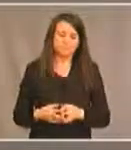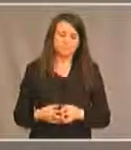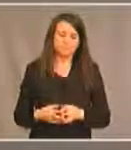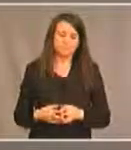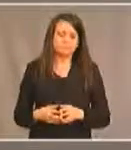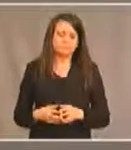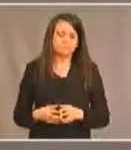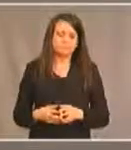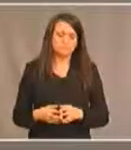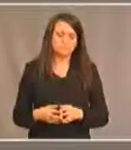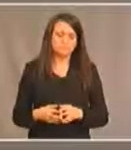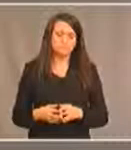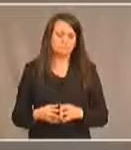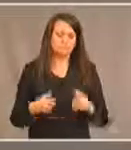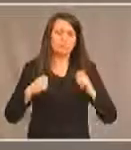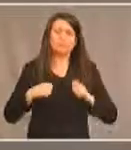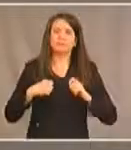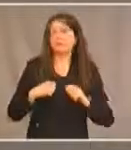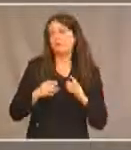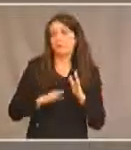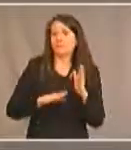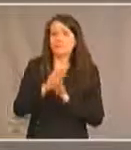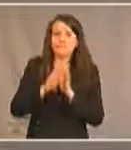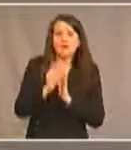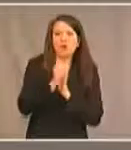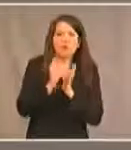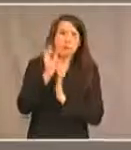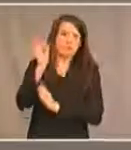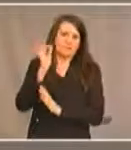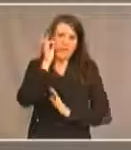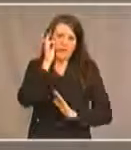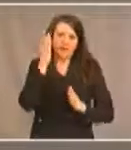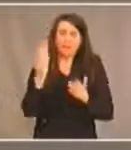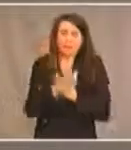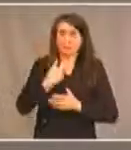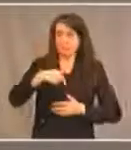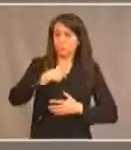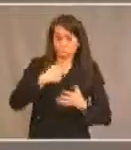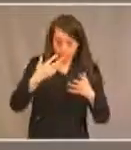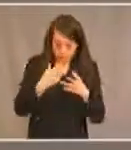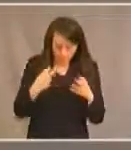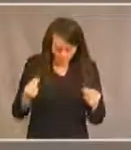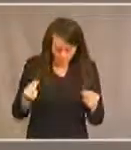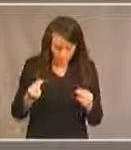est de travailler aux lois fédérales, c'est-à-dire qu'on ne voudrait pas que quelqu'un